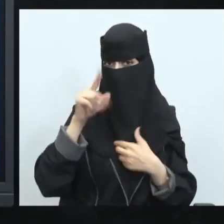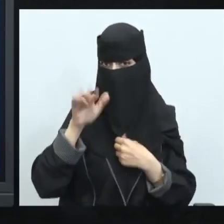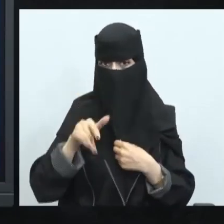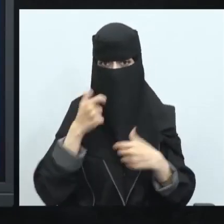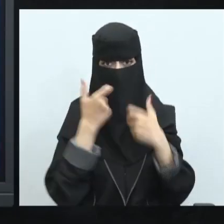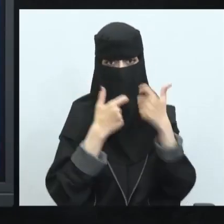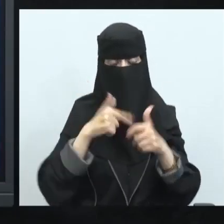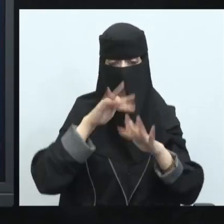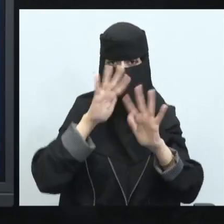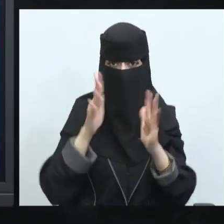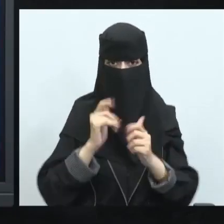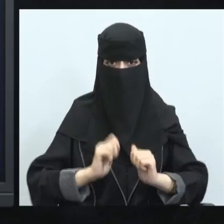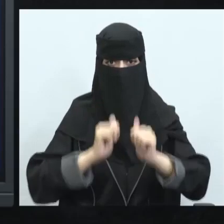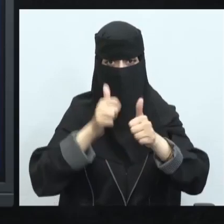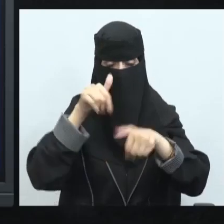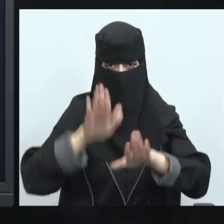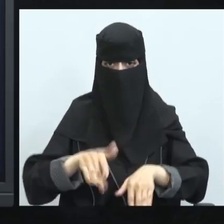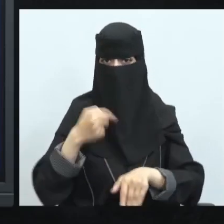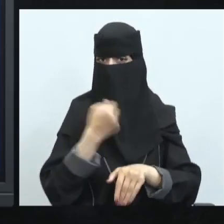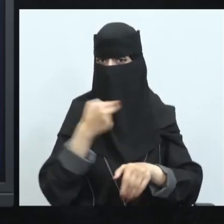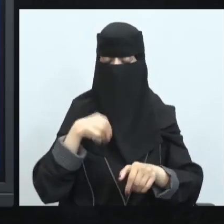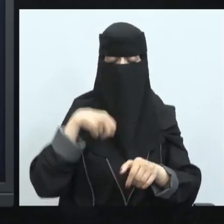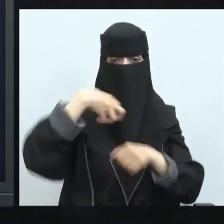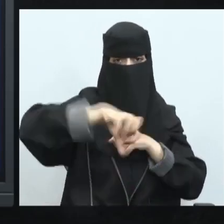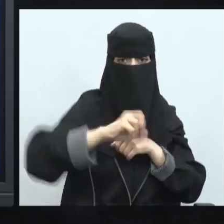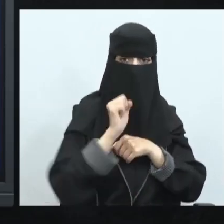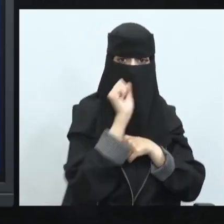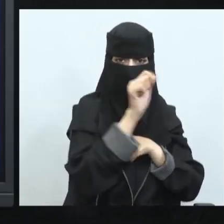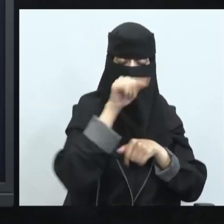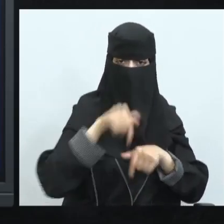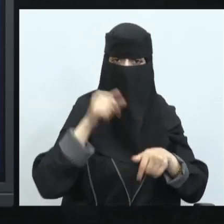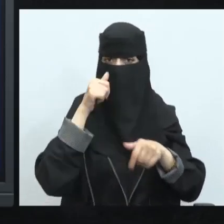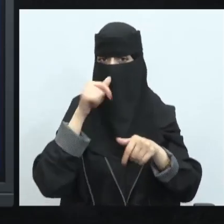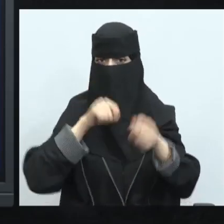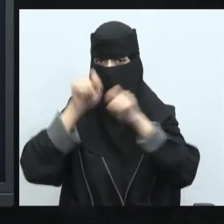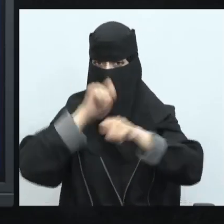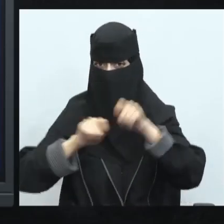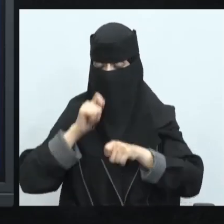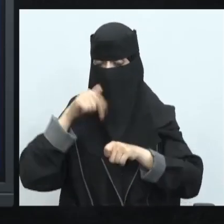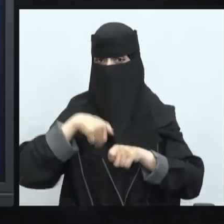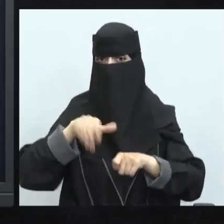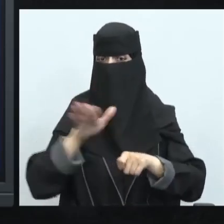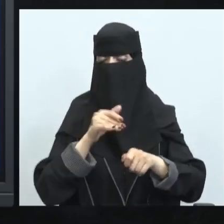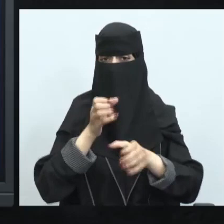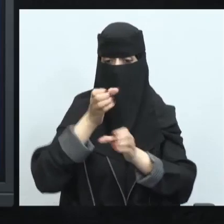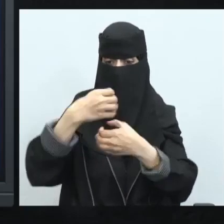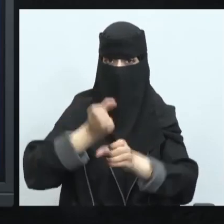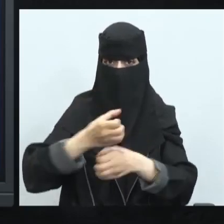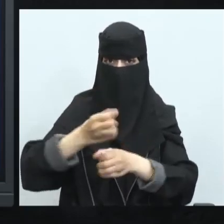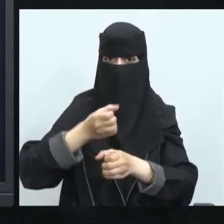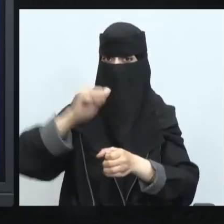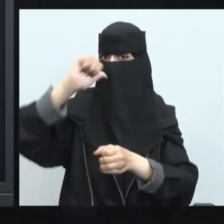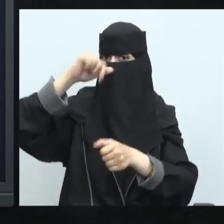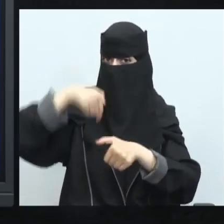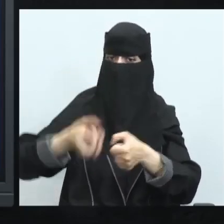نلاحظ مبادرات من الحكومة أو من القطاع الخاص فيما يتعلق في استخدام العبوات التي